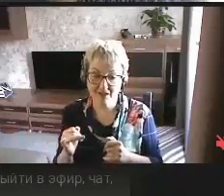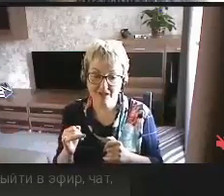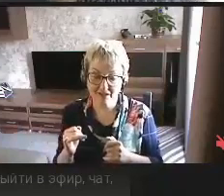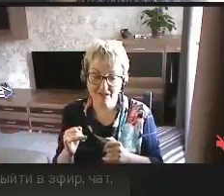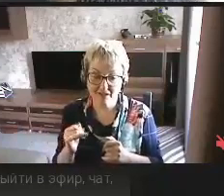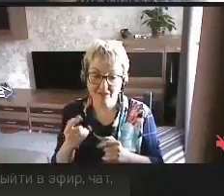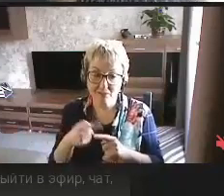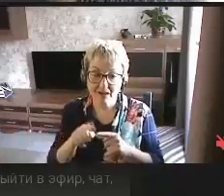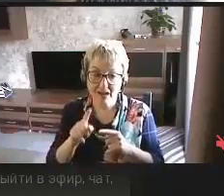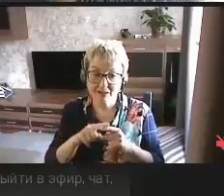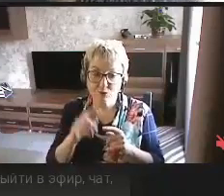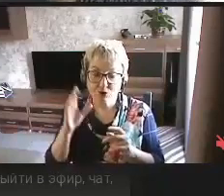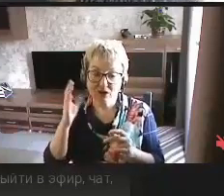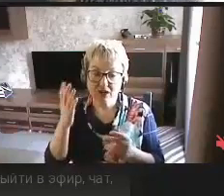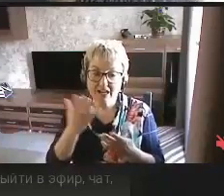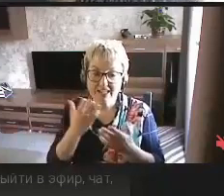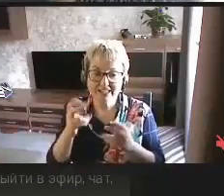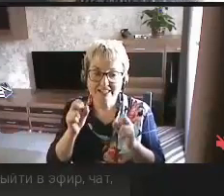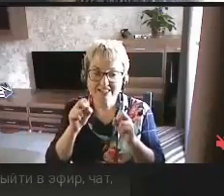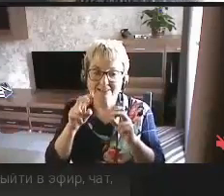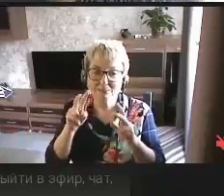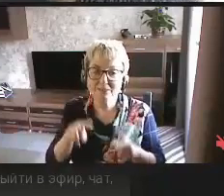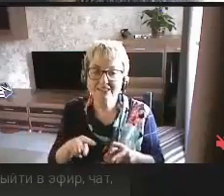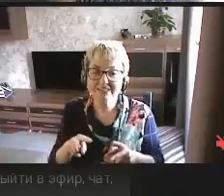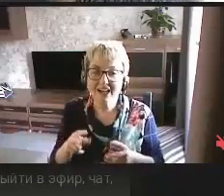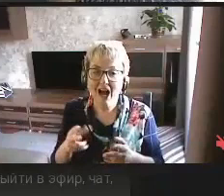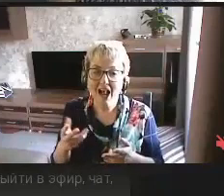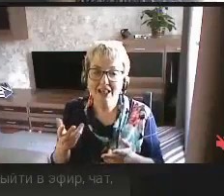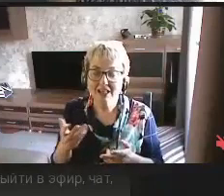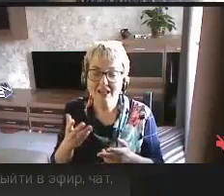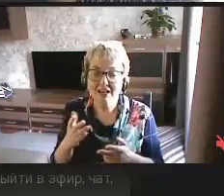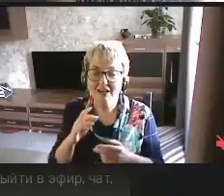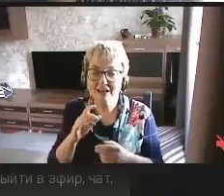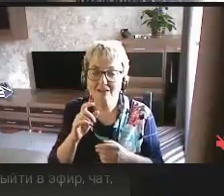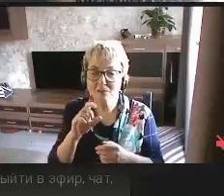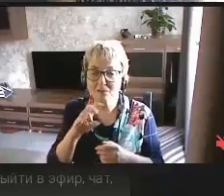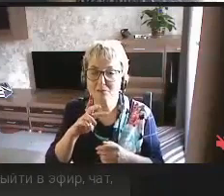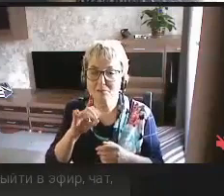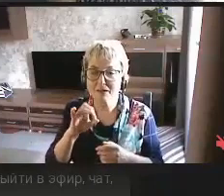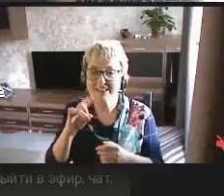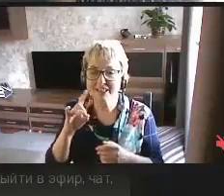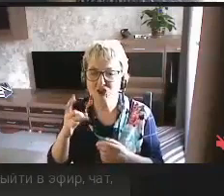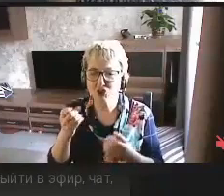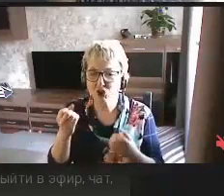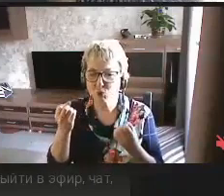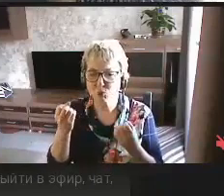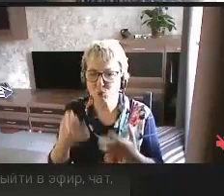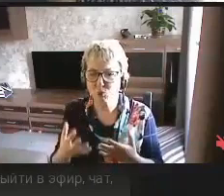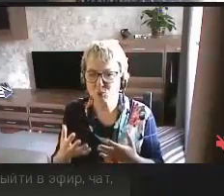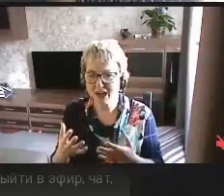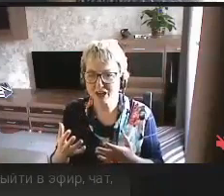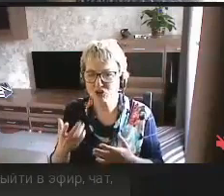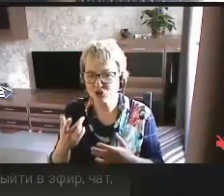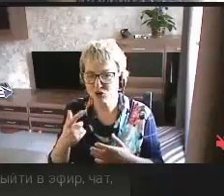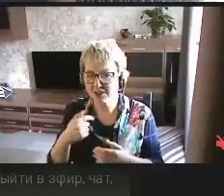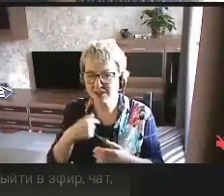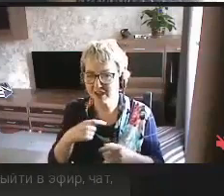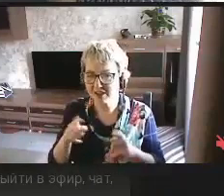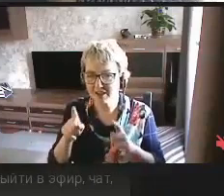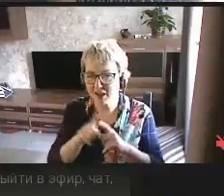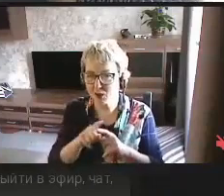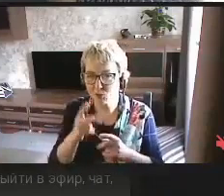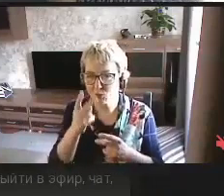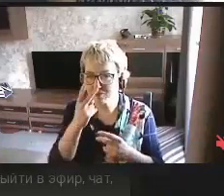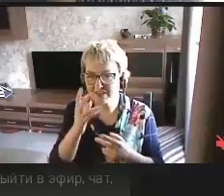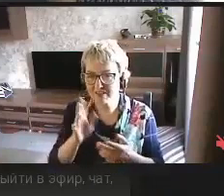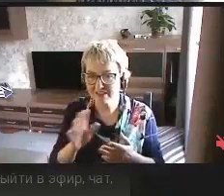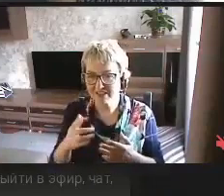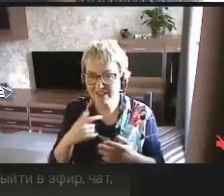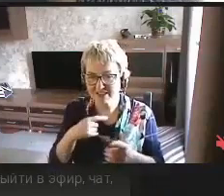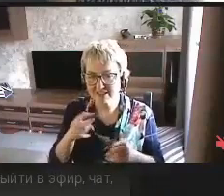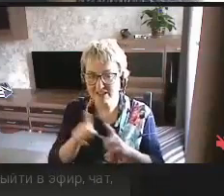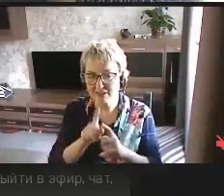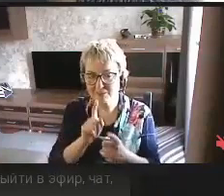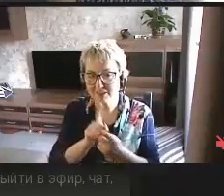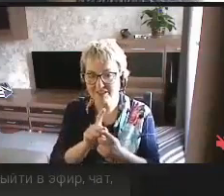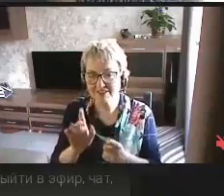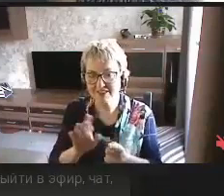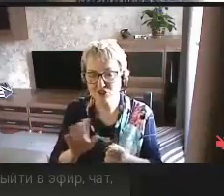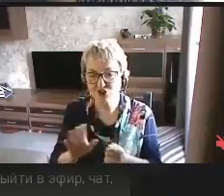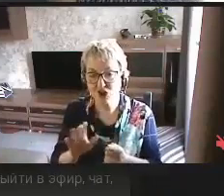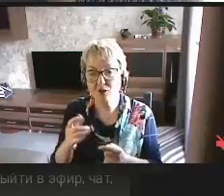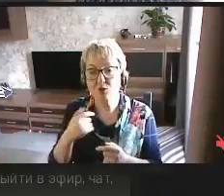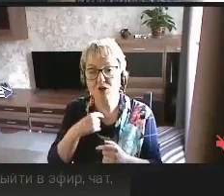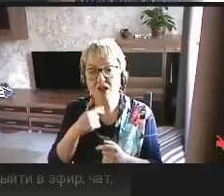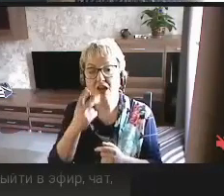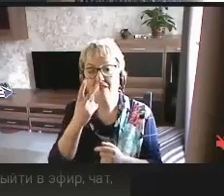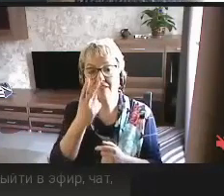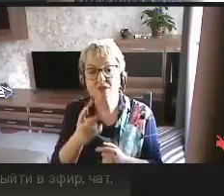Поэтому каких-то специальных мессенджеров, упрощенных мессенджеров я такого не видела, я с таким не встречалась, но